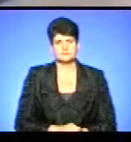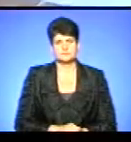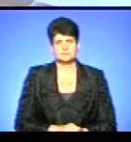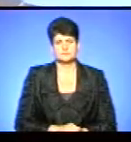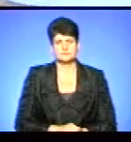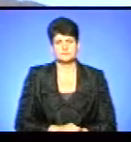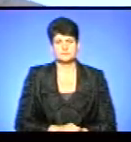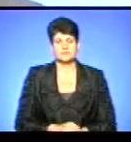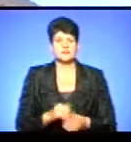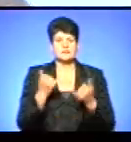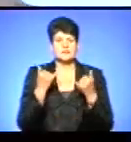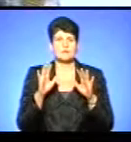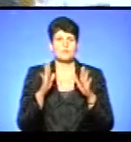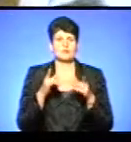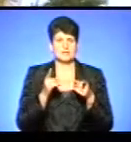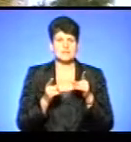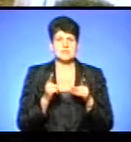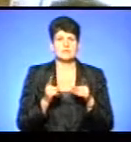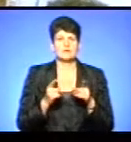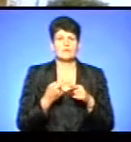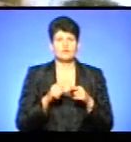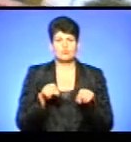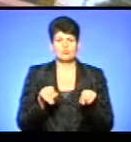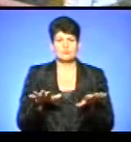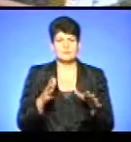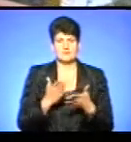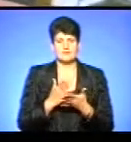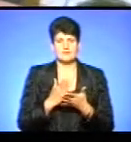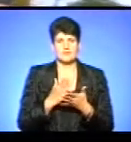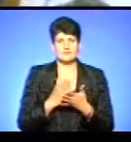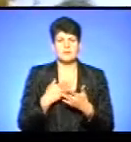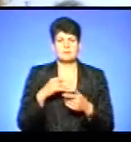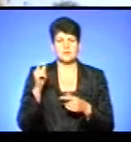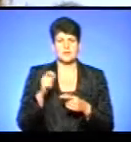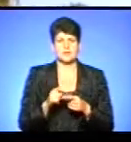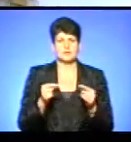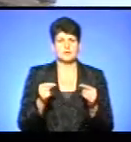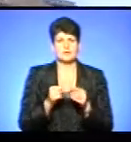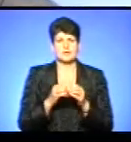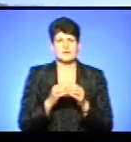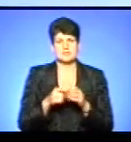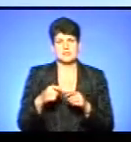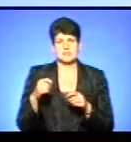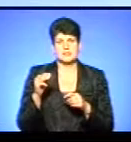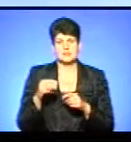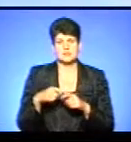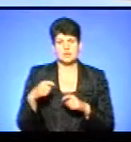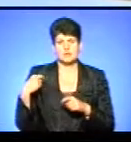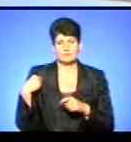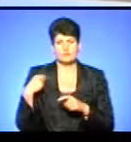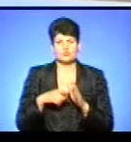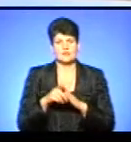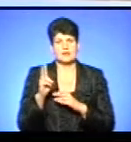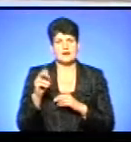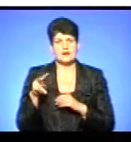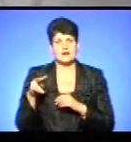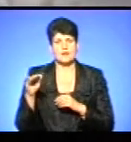А зараз момент істини. Саме в цьому місці, де я стою, ми проїхали рівно 10 тисяч кілометрів. Починаючи від Каліфорнії,